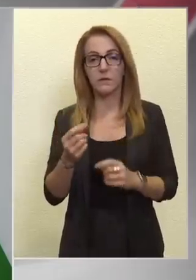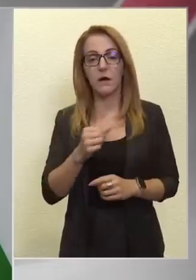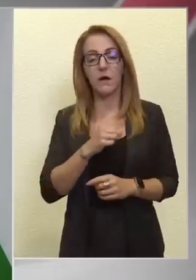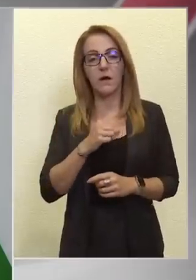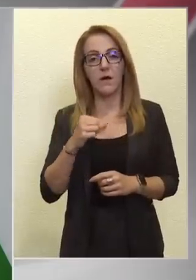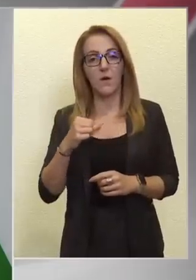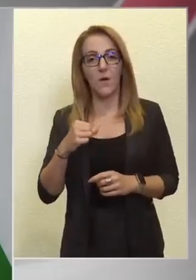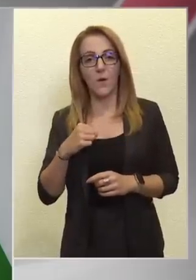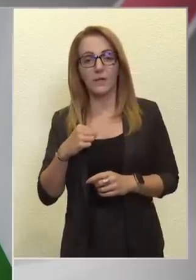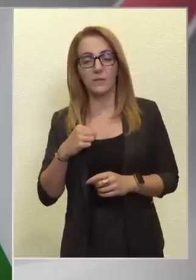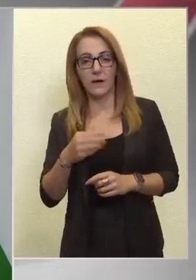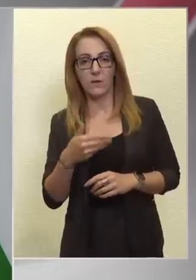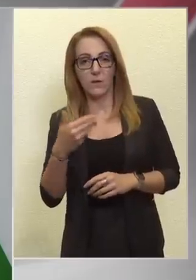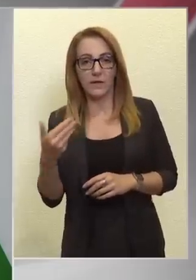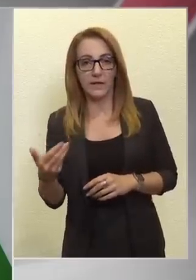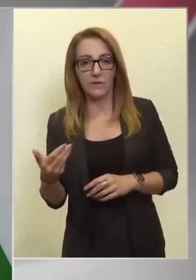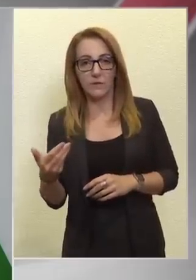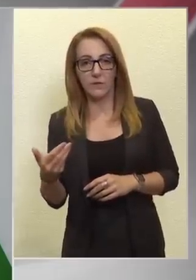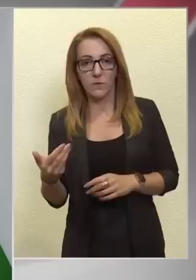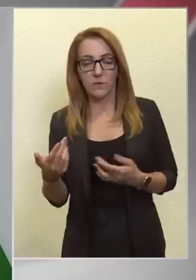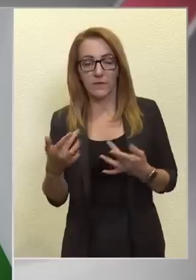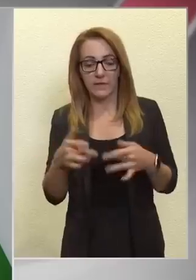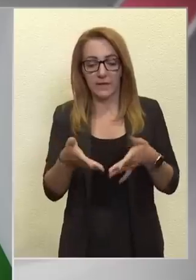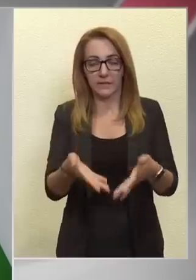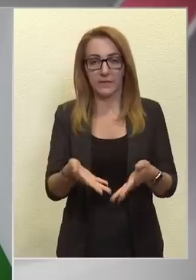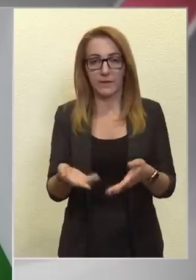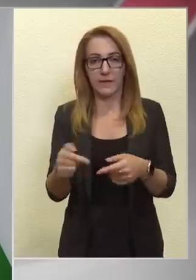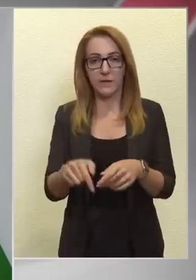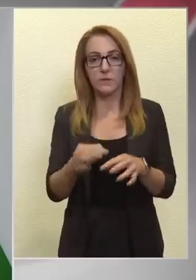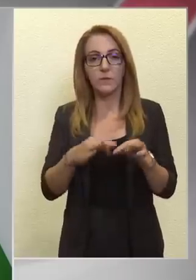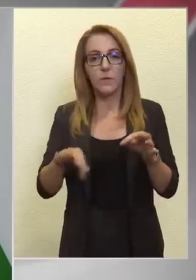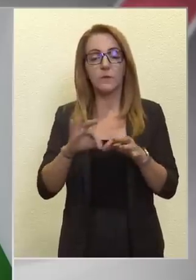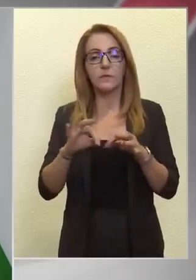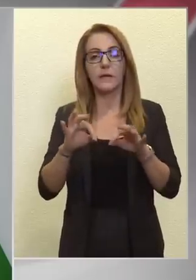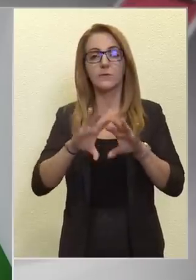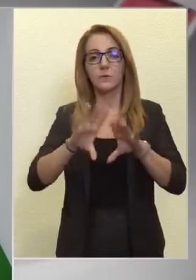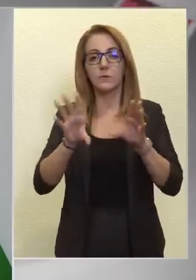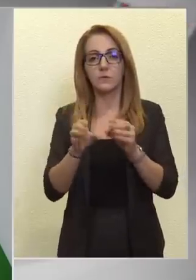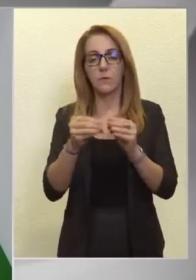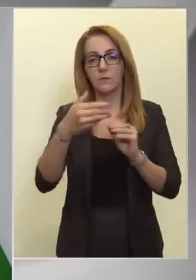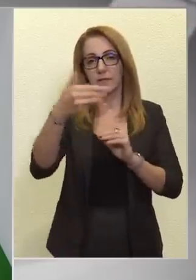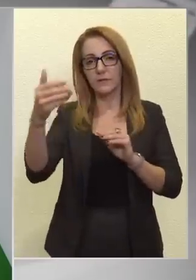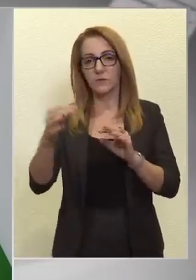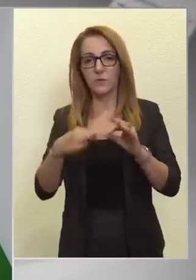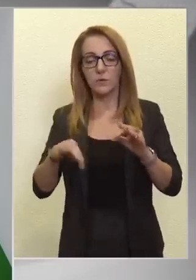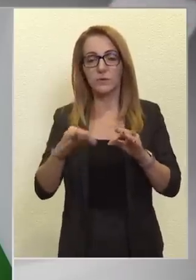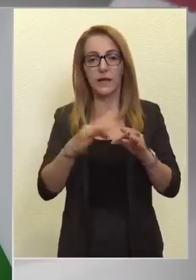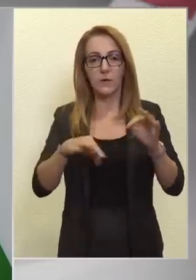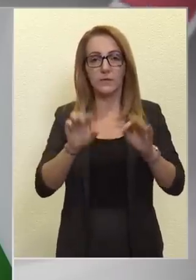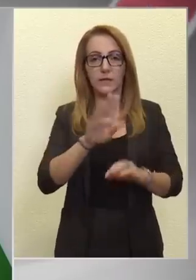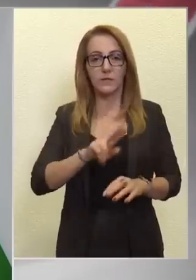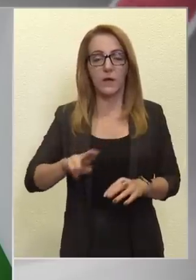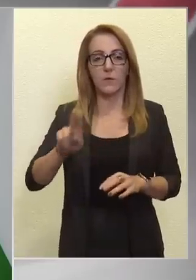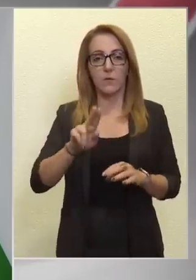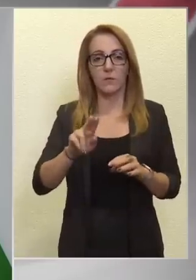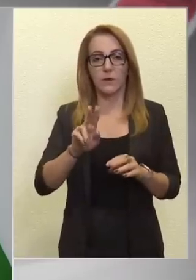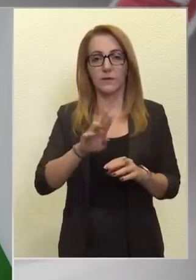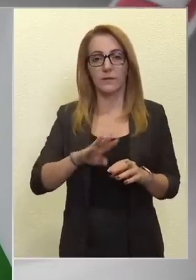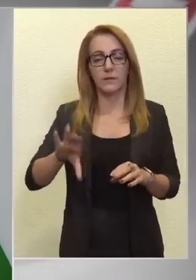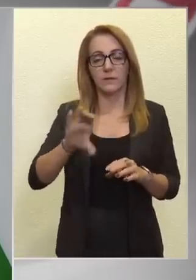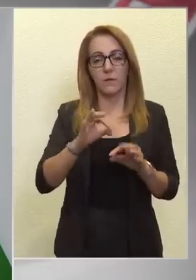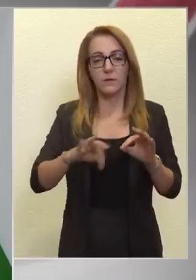hibánkon kívül kerültünk, abban a helyzetben benne vagyunk, hiszen az összes szomszédos ország, az összes európai ország ugyanazokkal a komoly